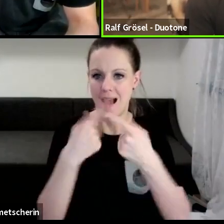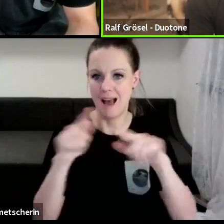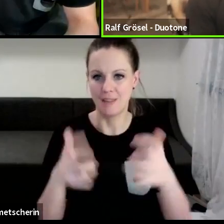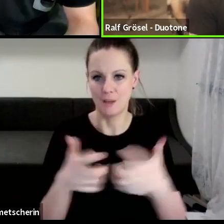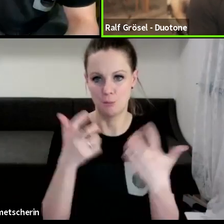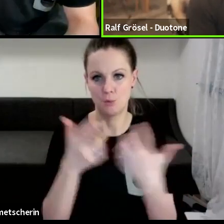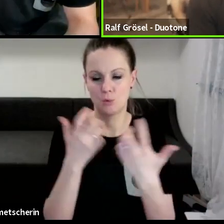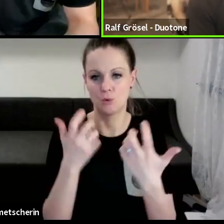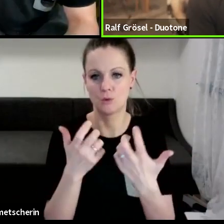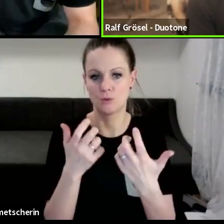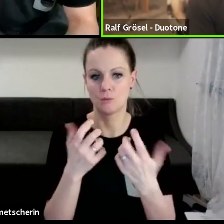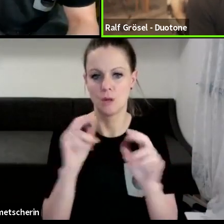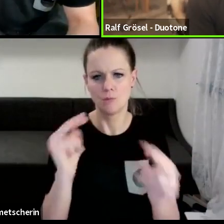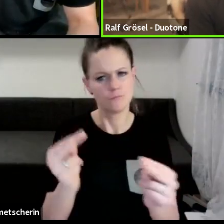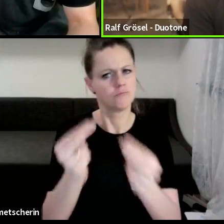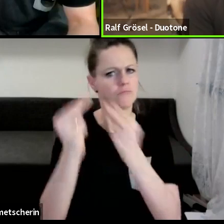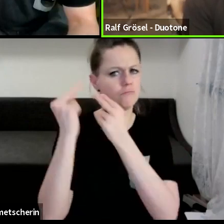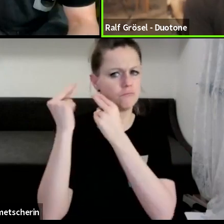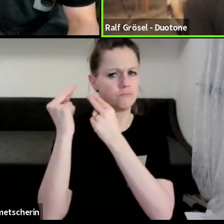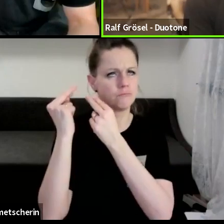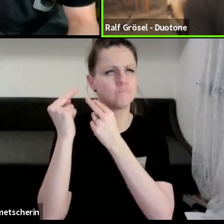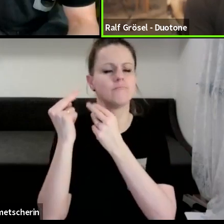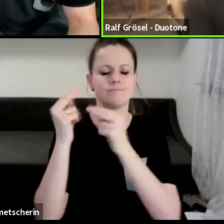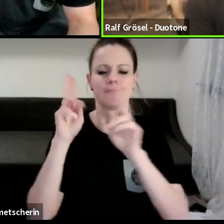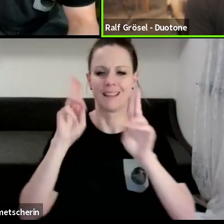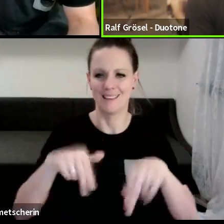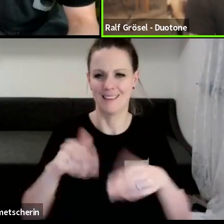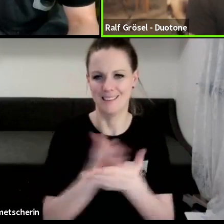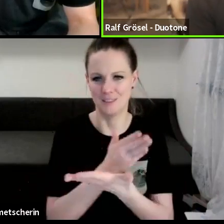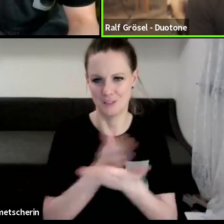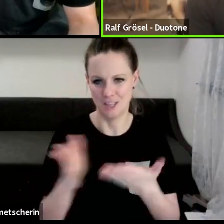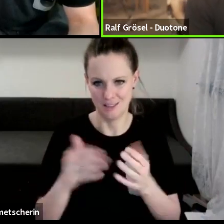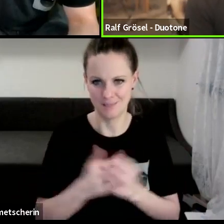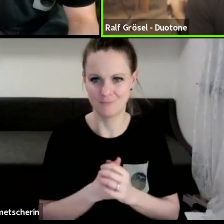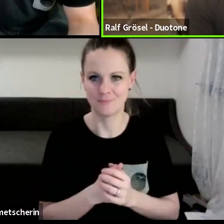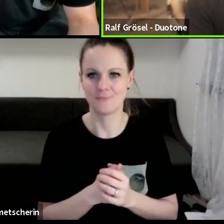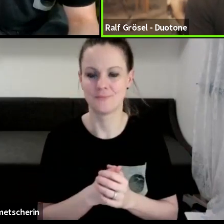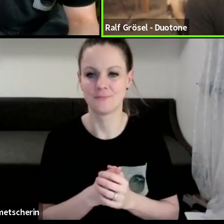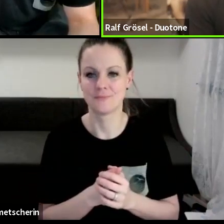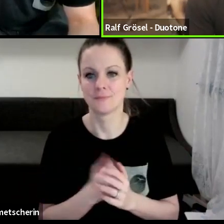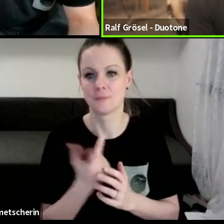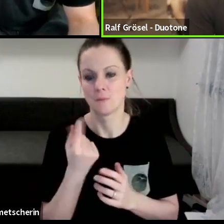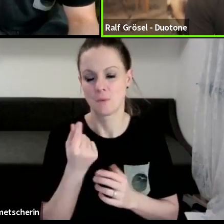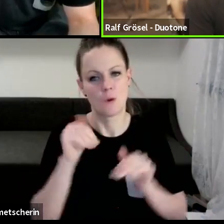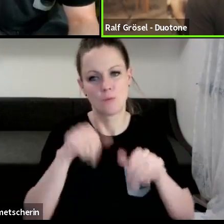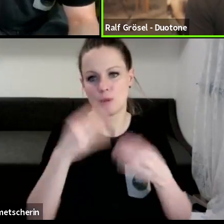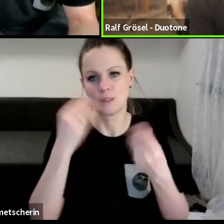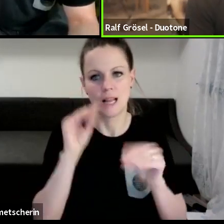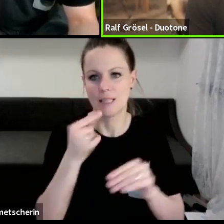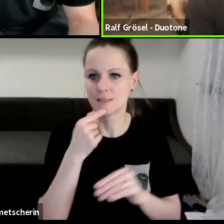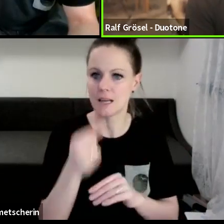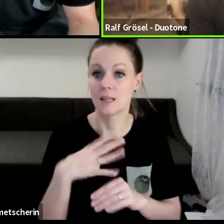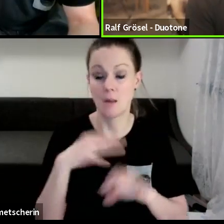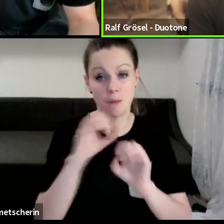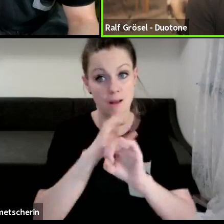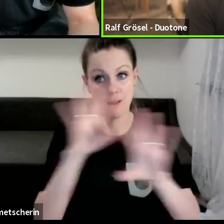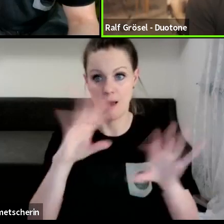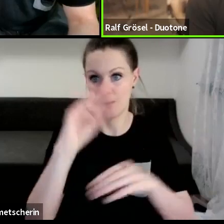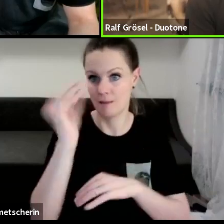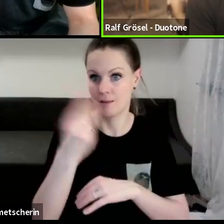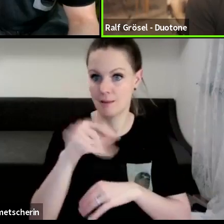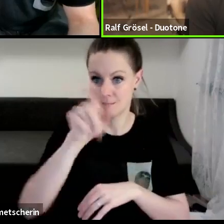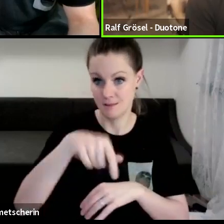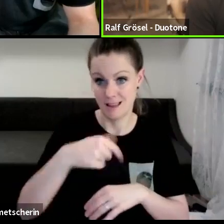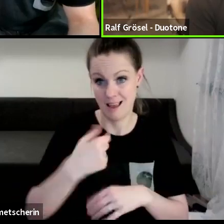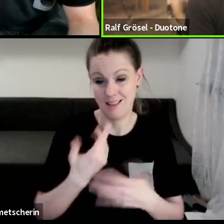Summe oder rückwärts betrachtet auch die richtige Entscheidung war. Ja, also das muss man auch sagen. Aber klar ist man als Designer dann manchmal